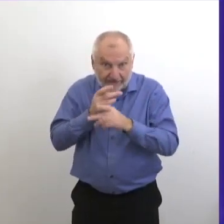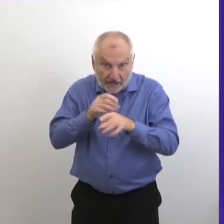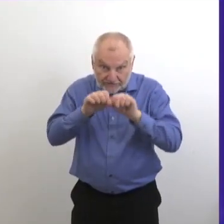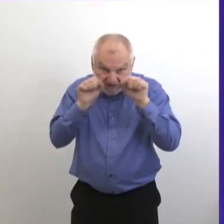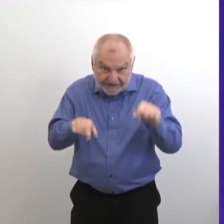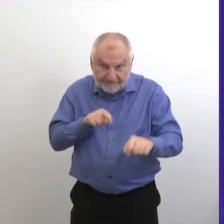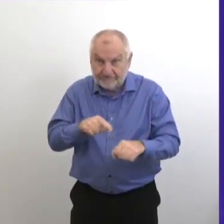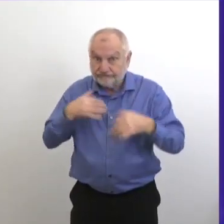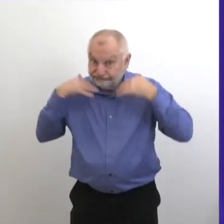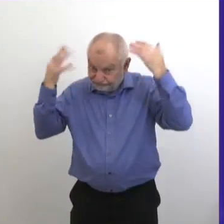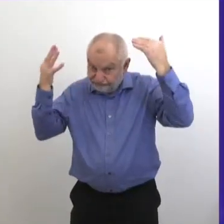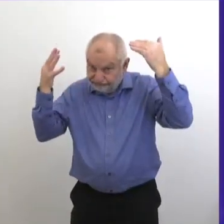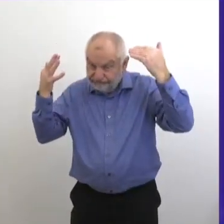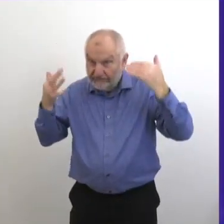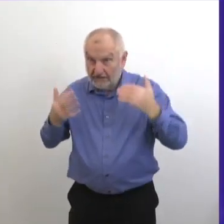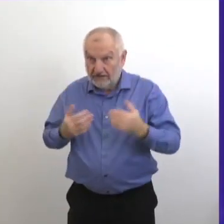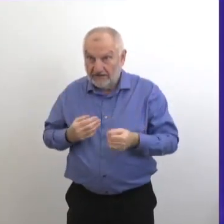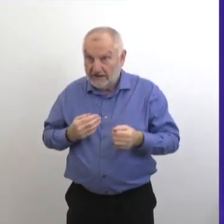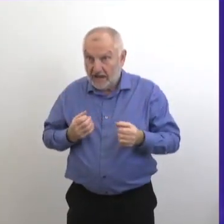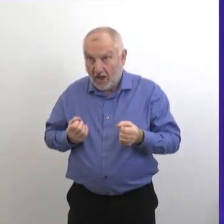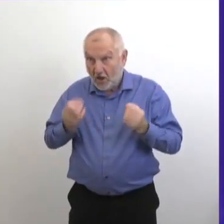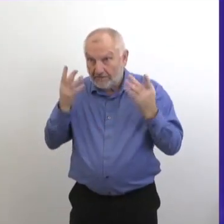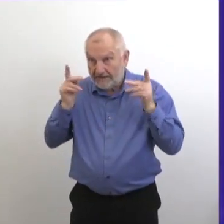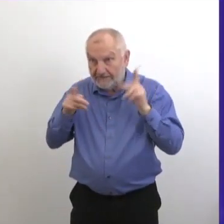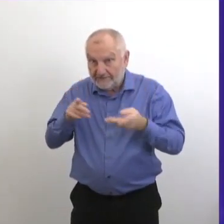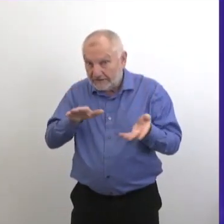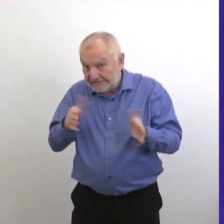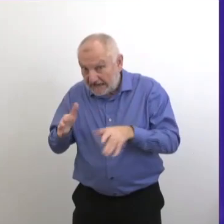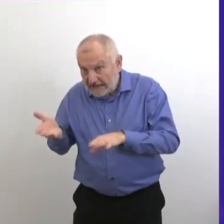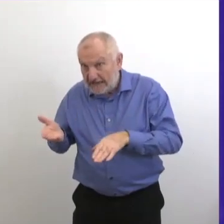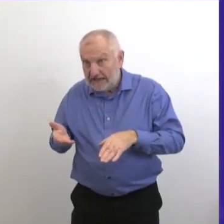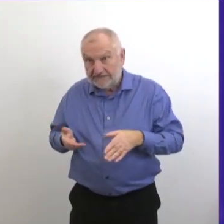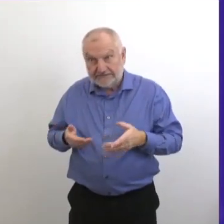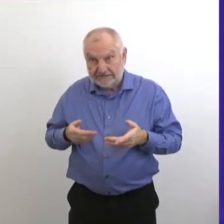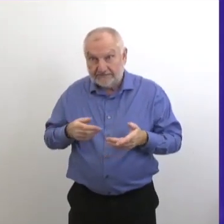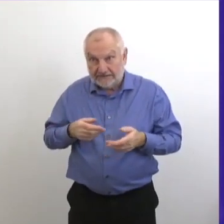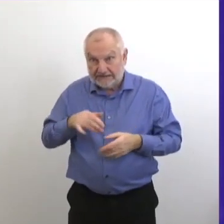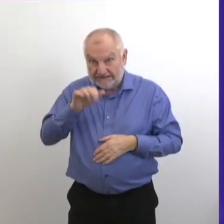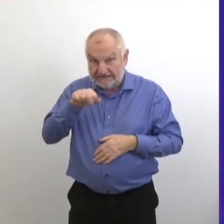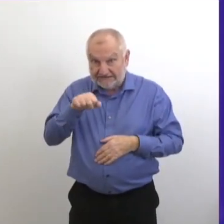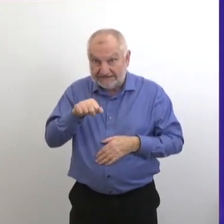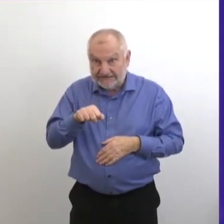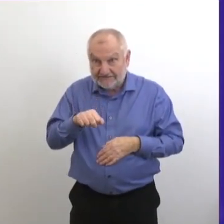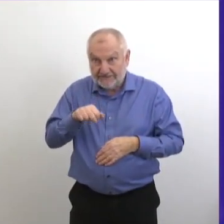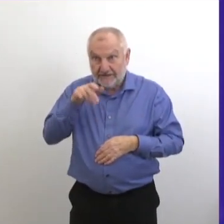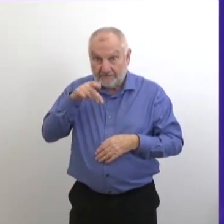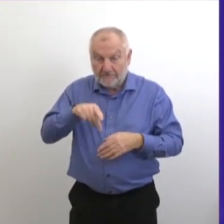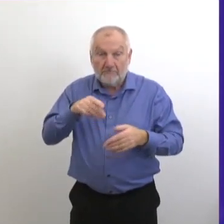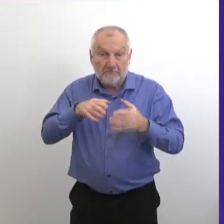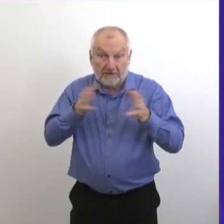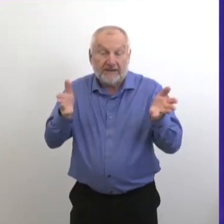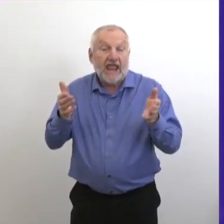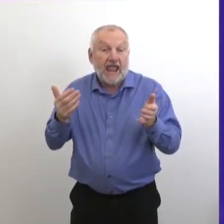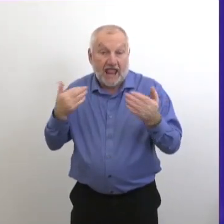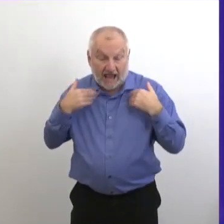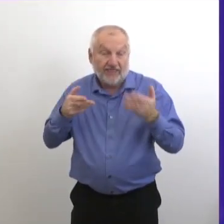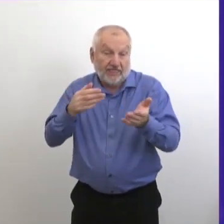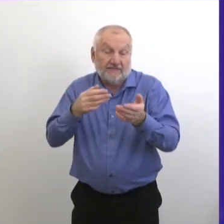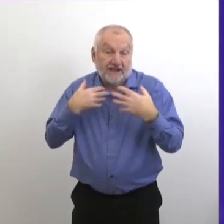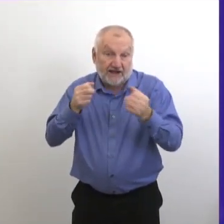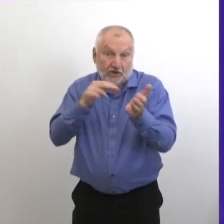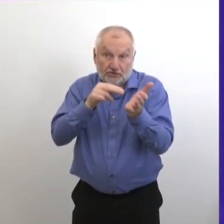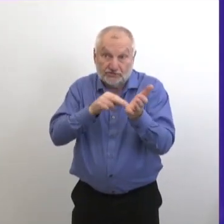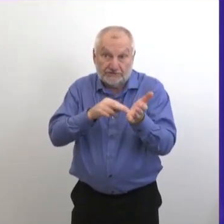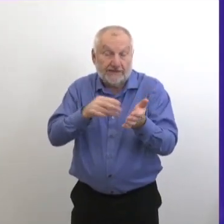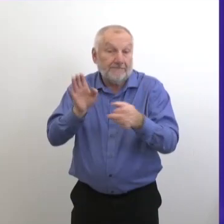et aussi sur la mortalité qui est un pourcentage du nombre de cas. Mais oui, effectivement, les infirmières de santé publique sont très occupées avec la